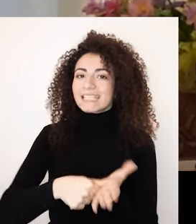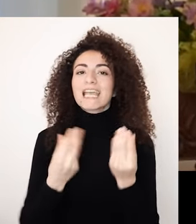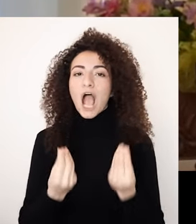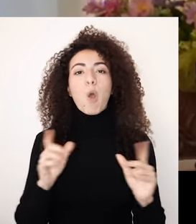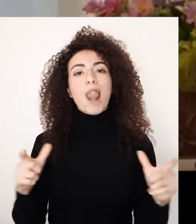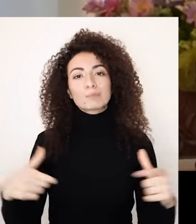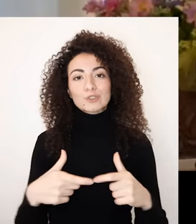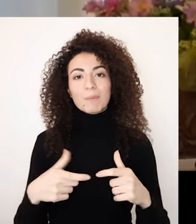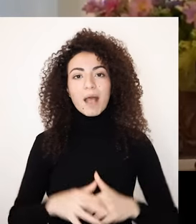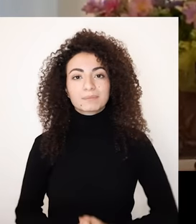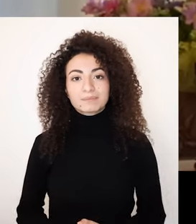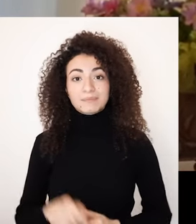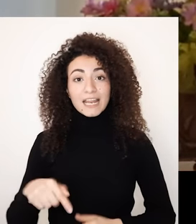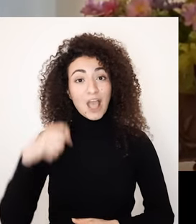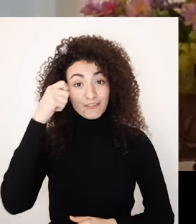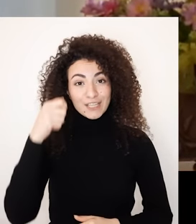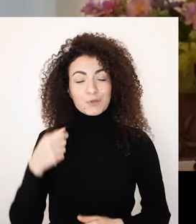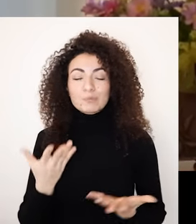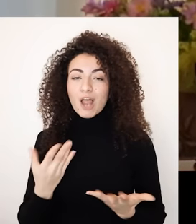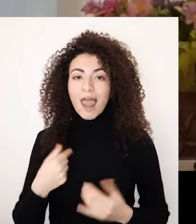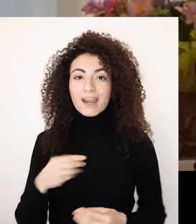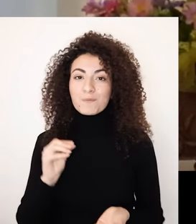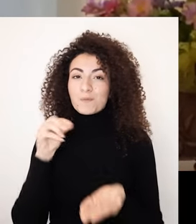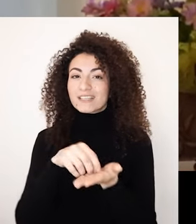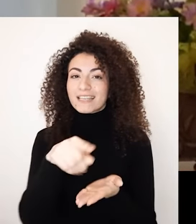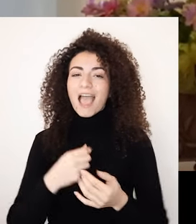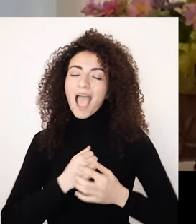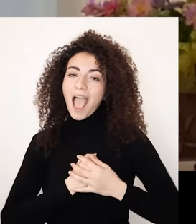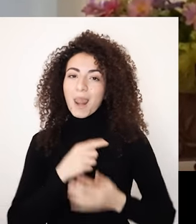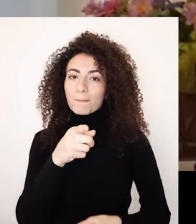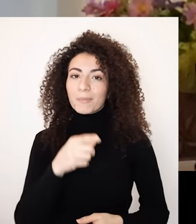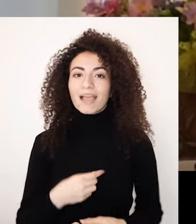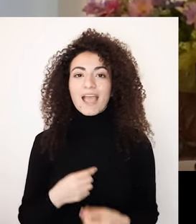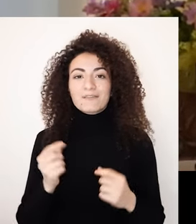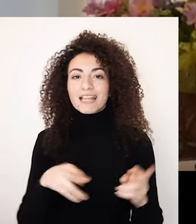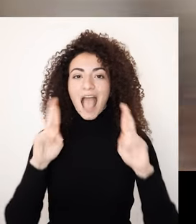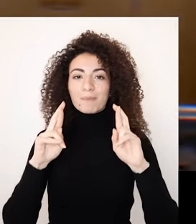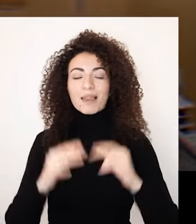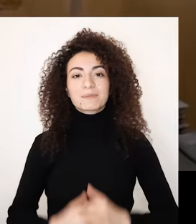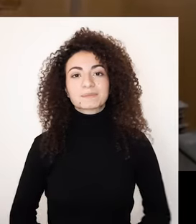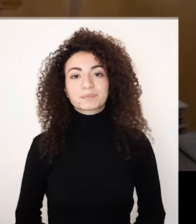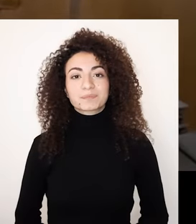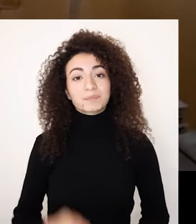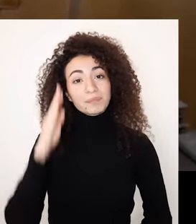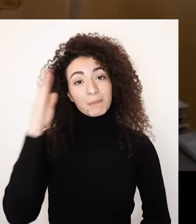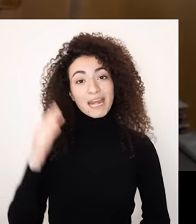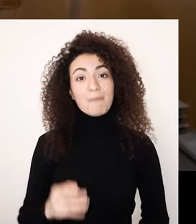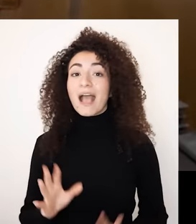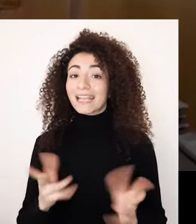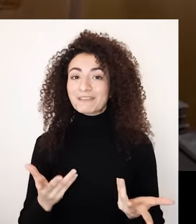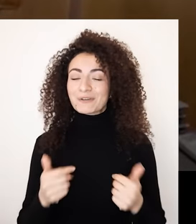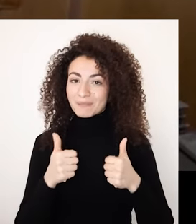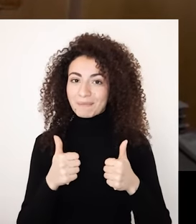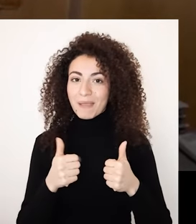بمجتمعك إن شاء الله عبر هالفيديو كونقدرت اترك بقلوبكن فسحة أمل وفرح صغيري سلام كيف